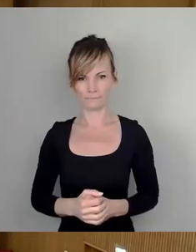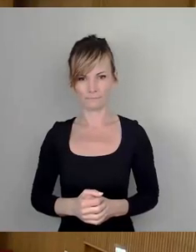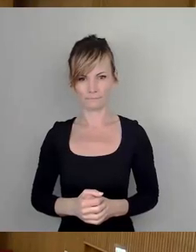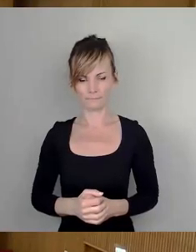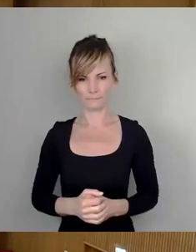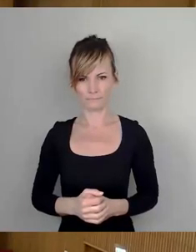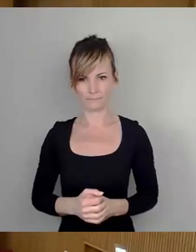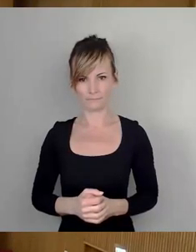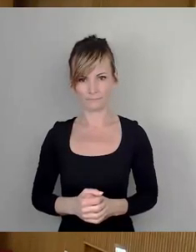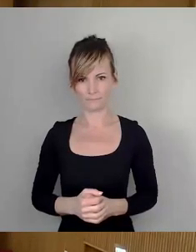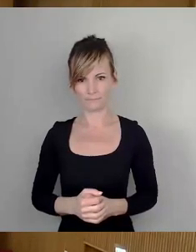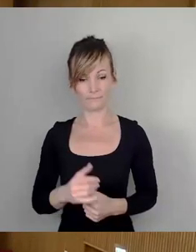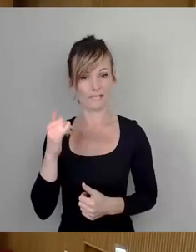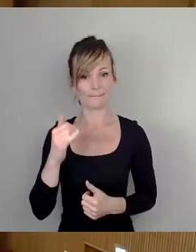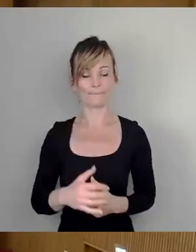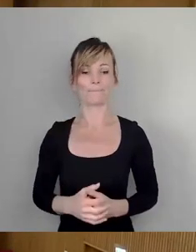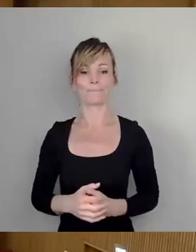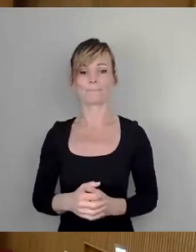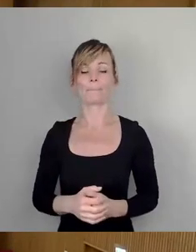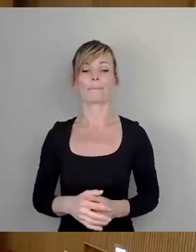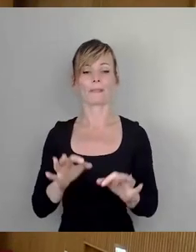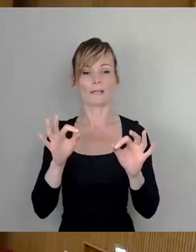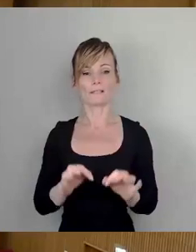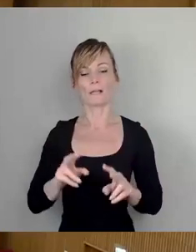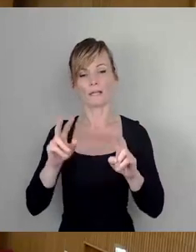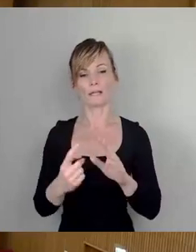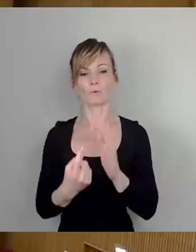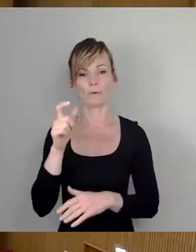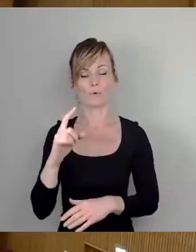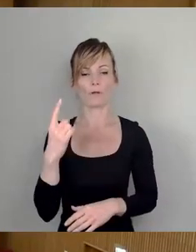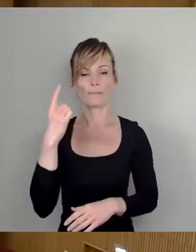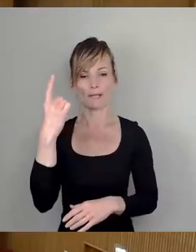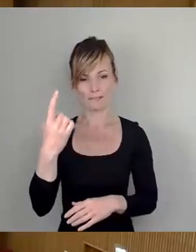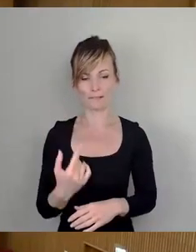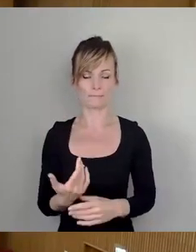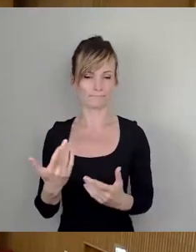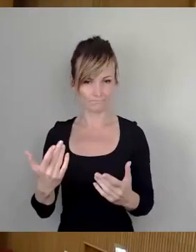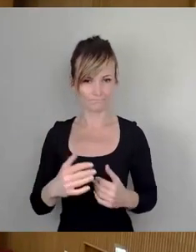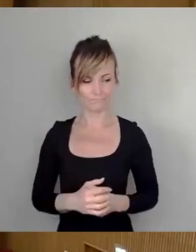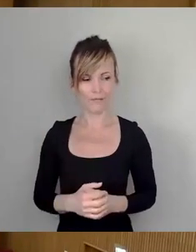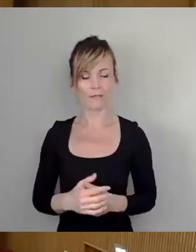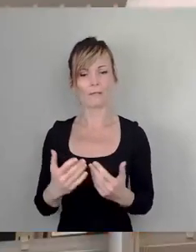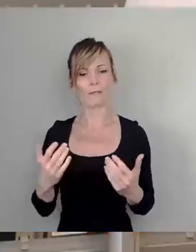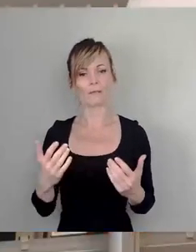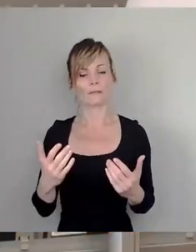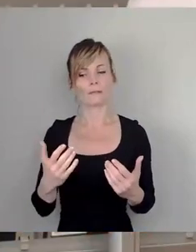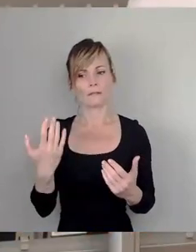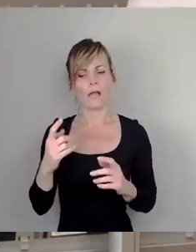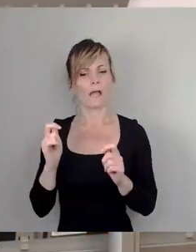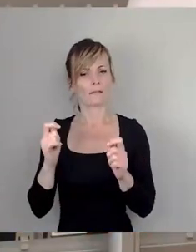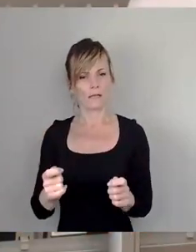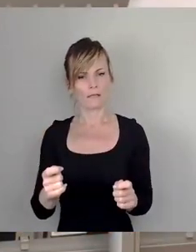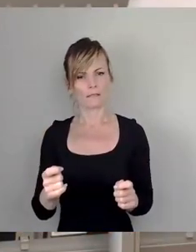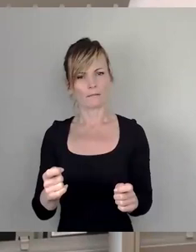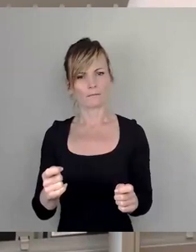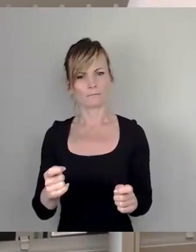Ja, sehr geehrter Herr Oberbürgermeister, meine sehr geehrten Damen und Herren. Als wir diesen Antrag gestellt haben, ging in der Stadt die Nachricht um, dass mehrere große